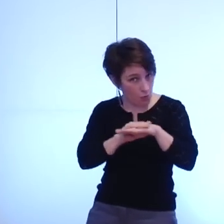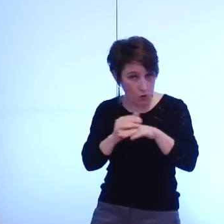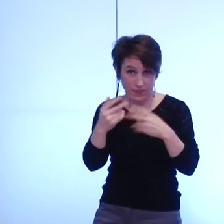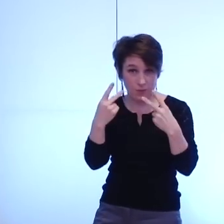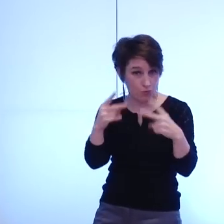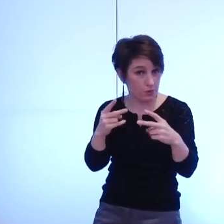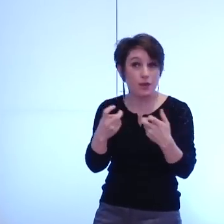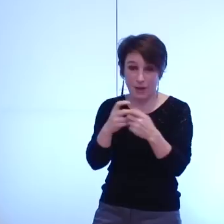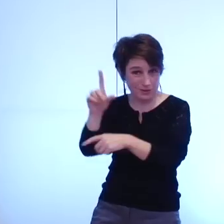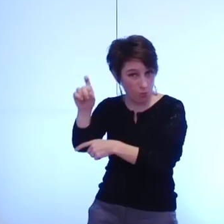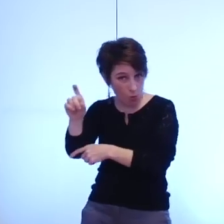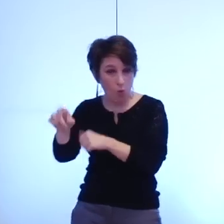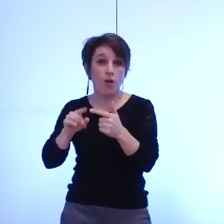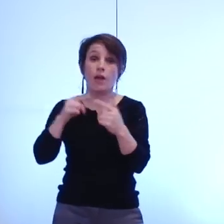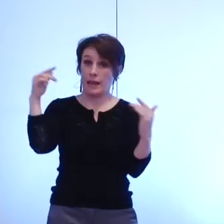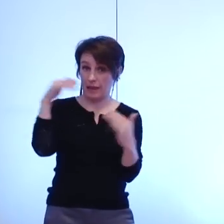j'ai parlé de l'énergie